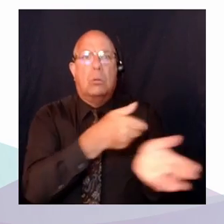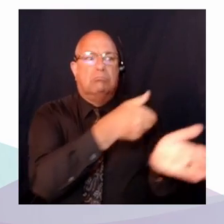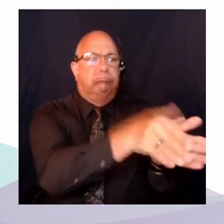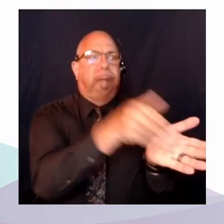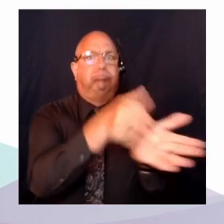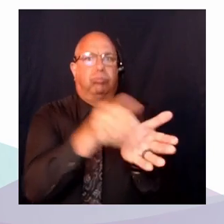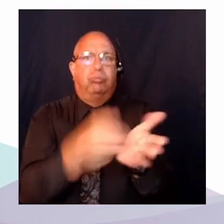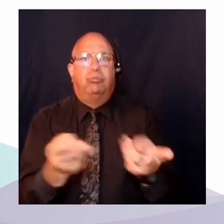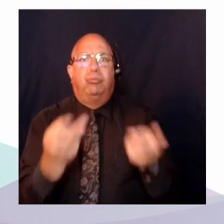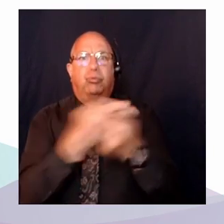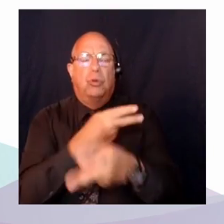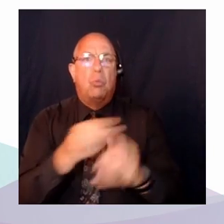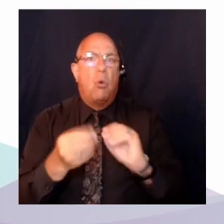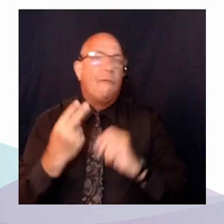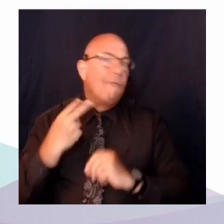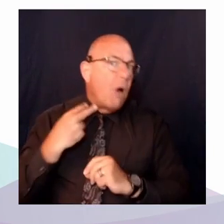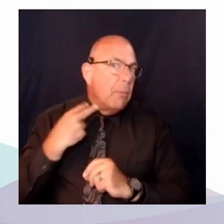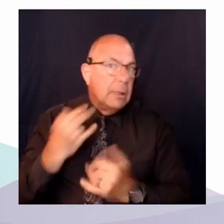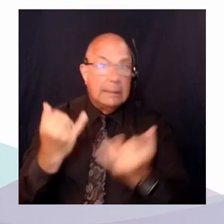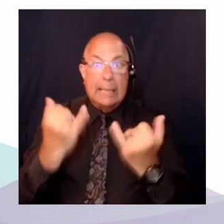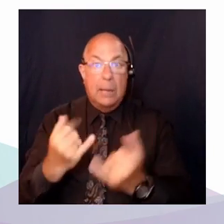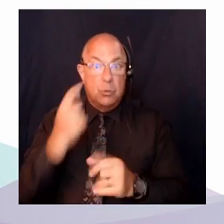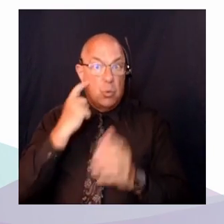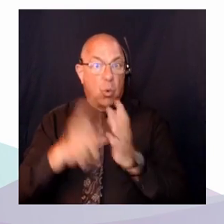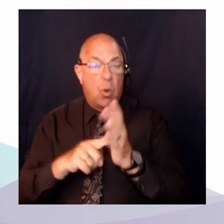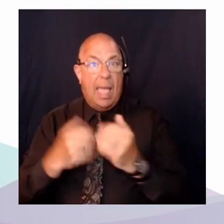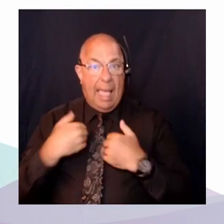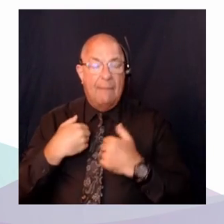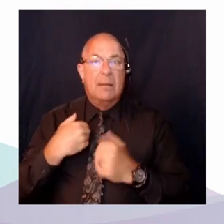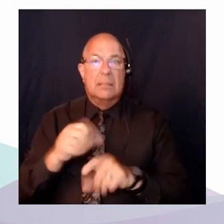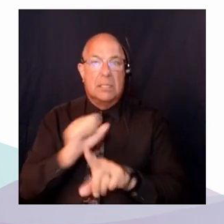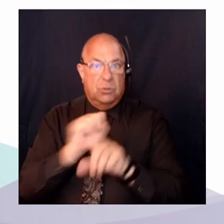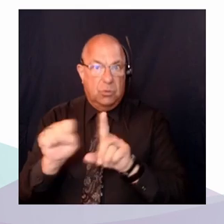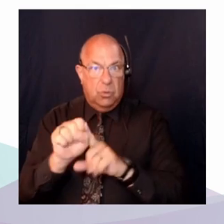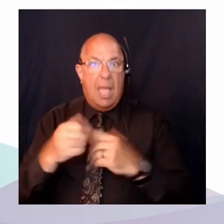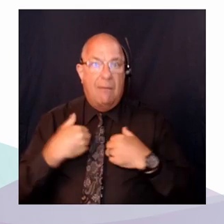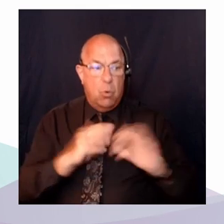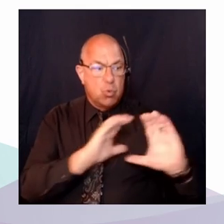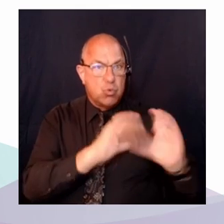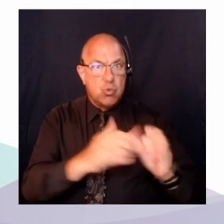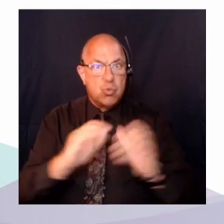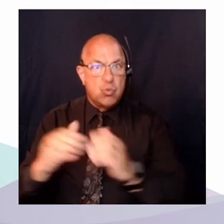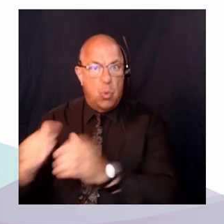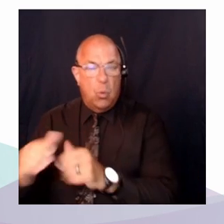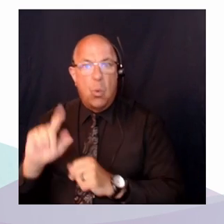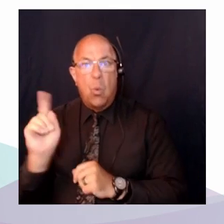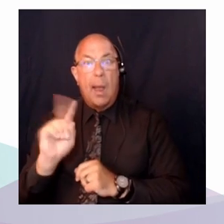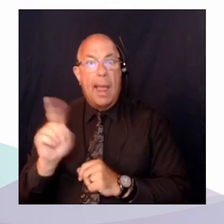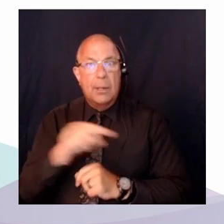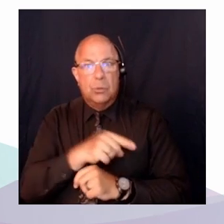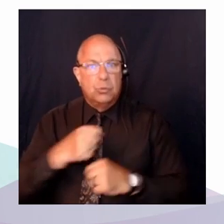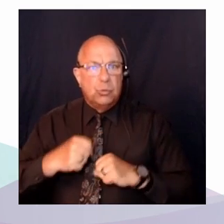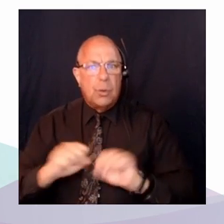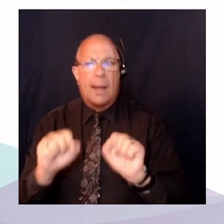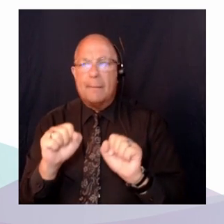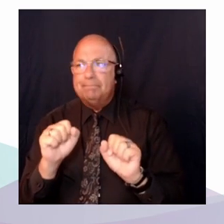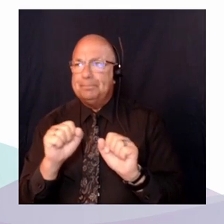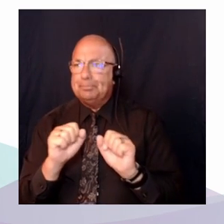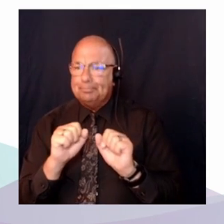cas ou des groupes qui songent à amener devant les tribunaux